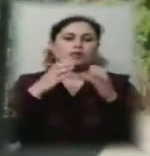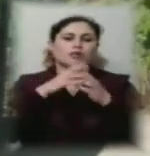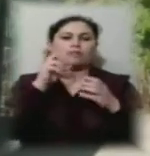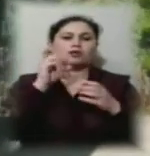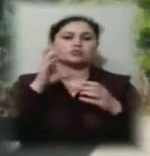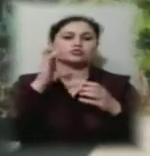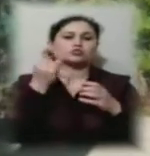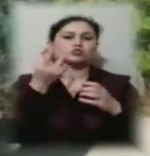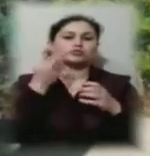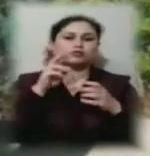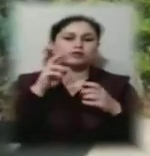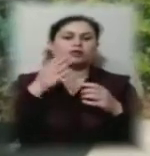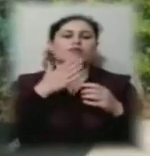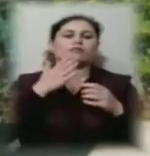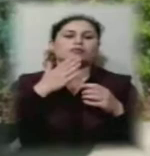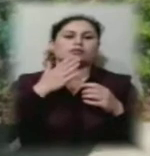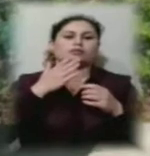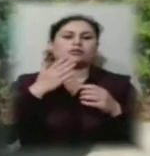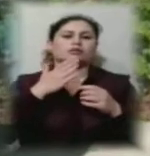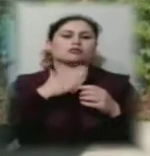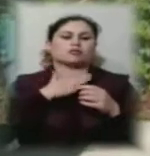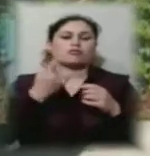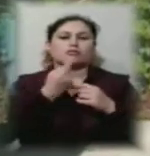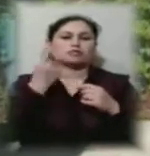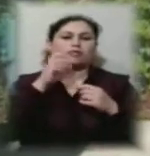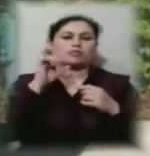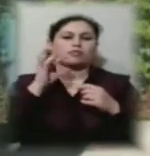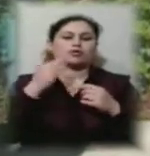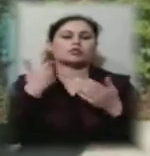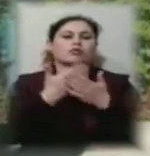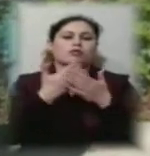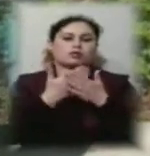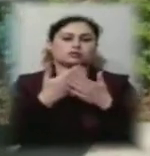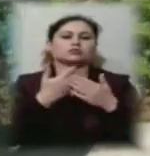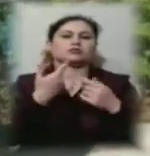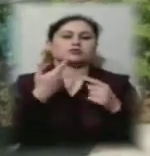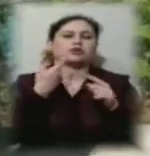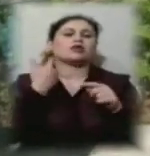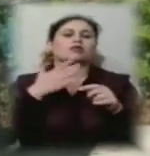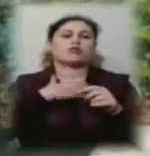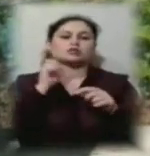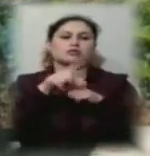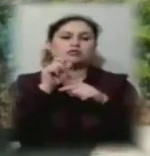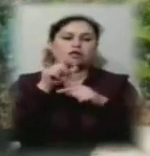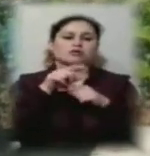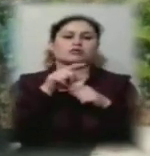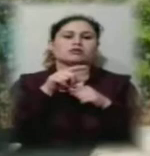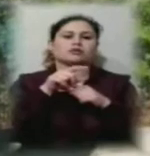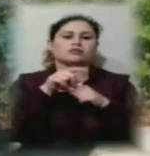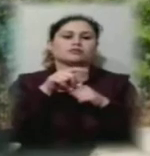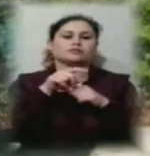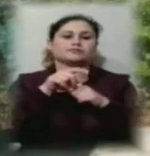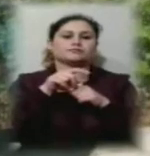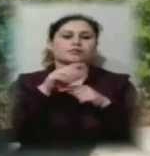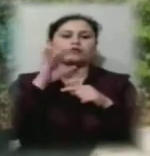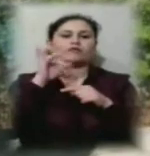нашої обласної бібліотики, представляємо його. Наше задання – фільм-нуар,